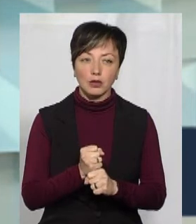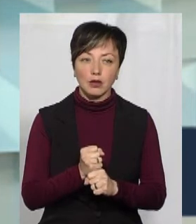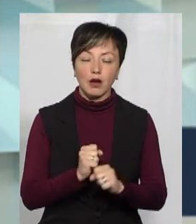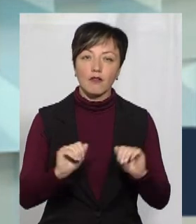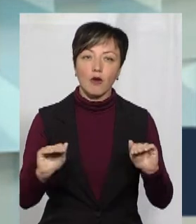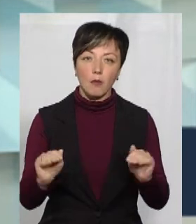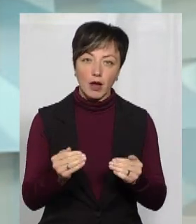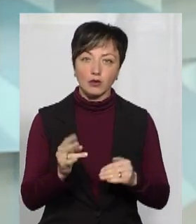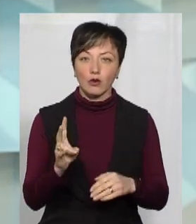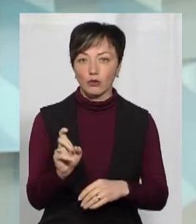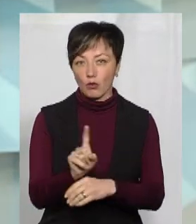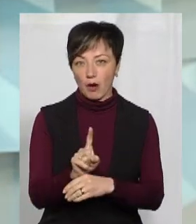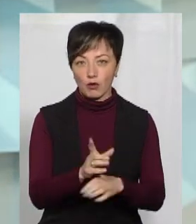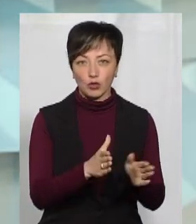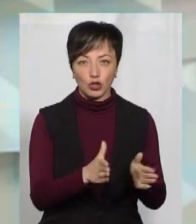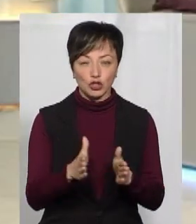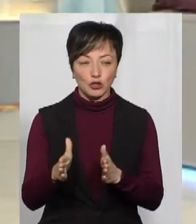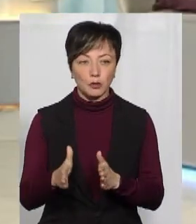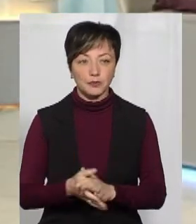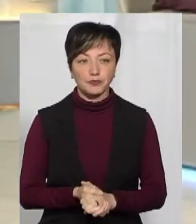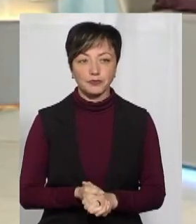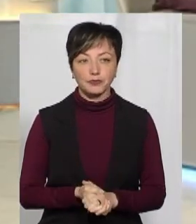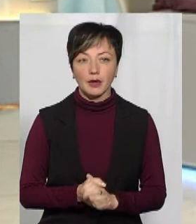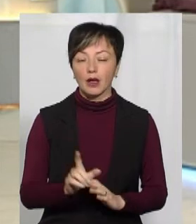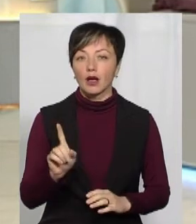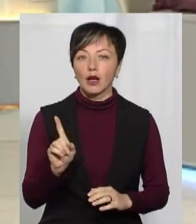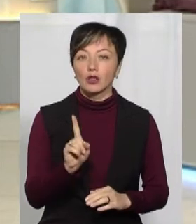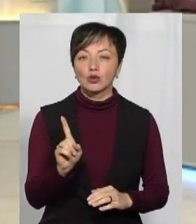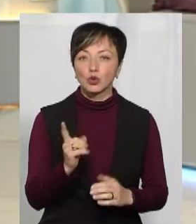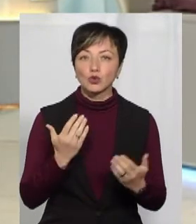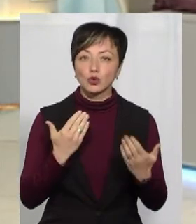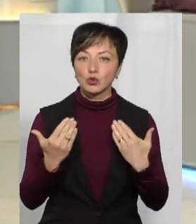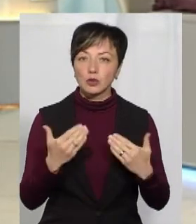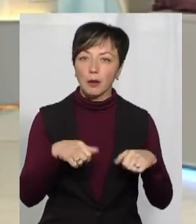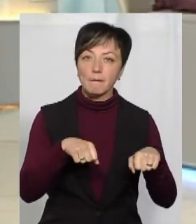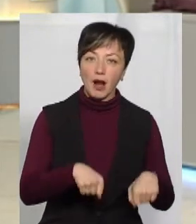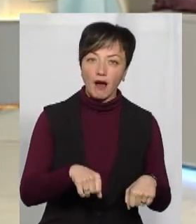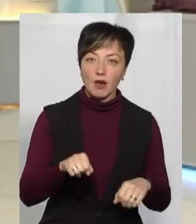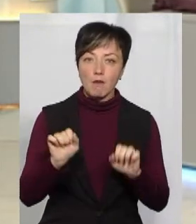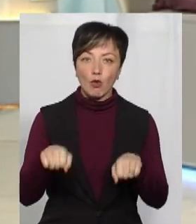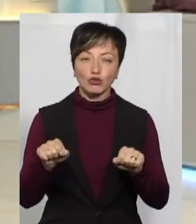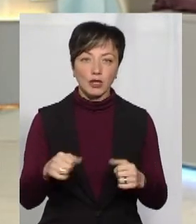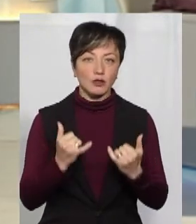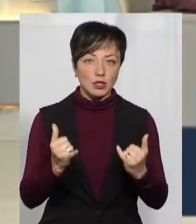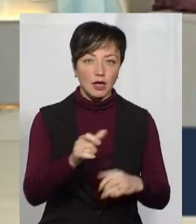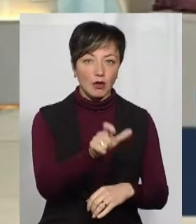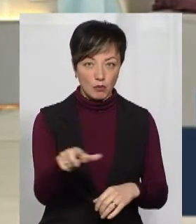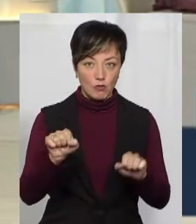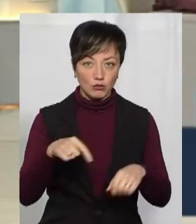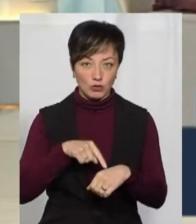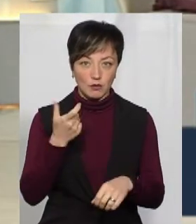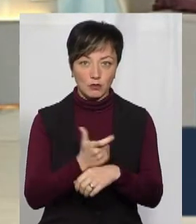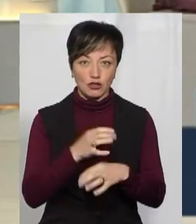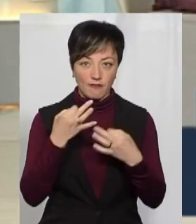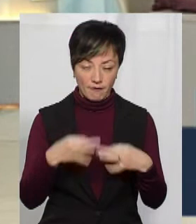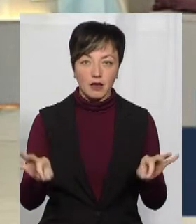обмеженому, але в нормальному режимі. А те, що стосується прав і можливостей для громадян, вони вже можуть почуватися